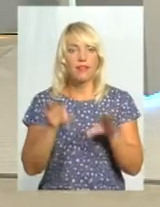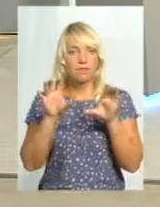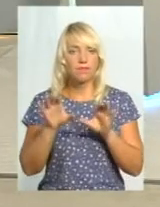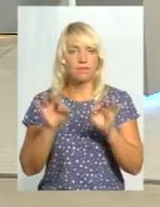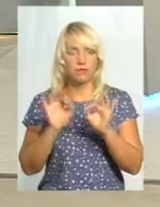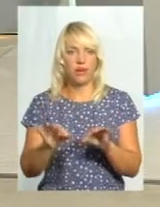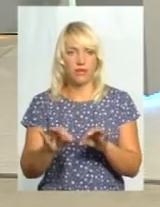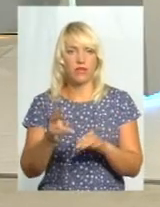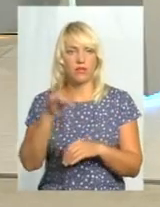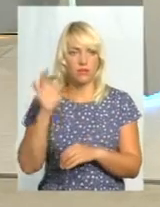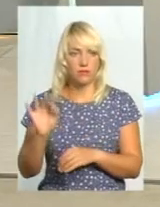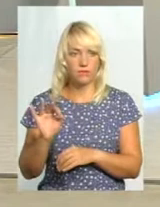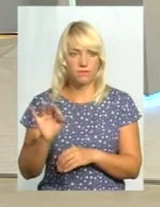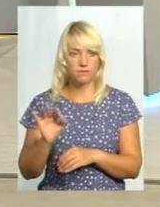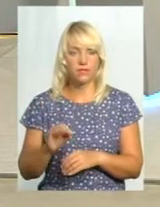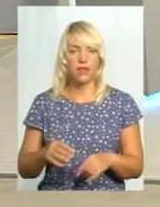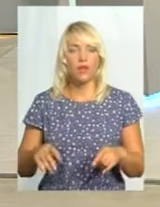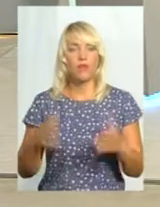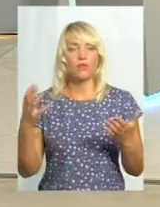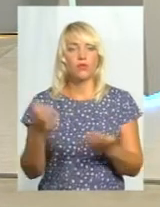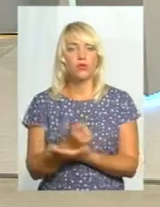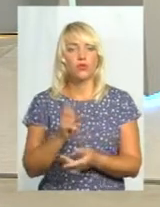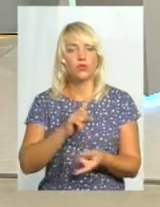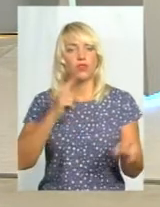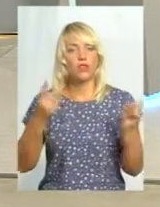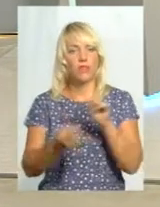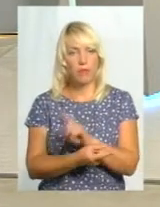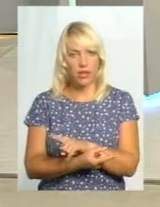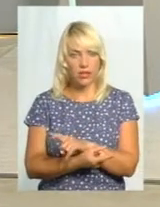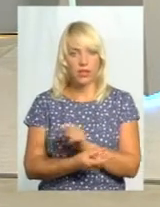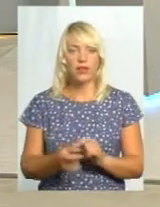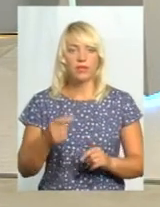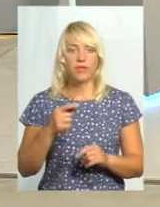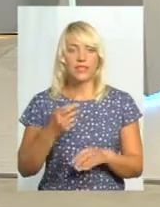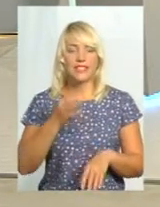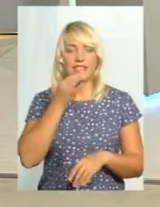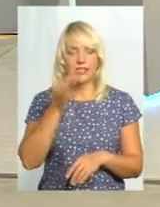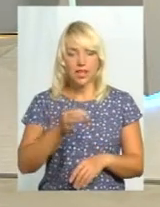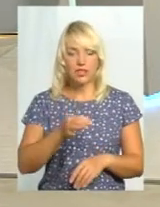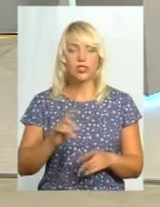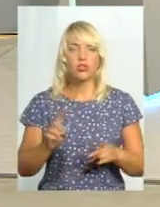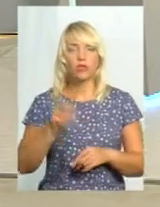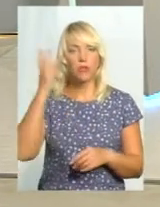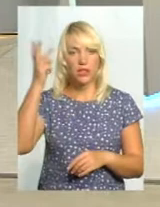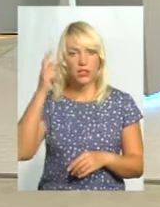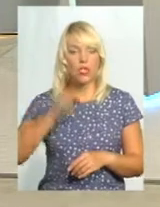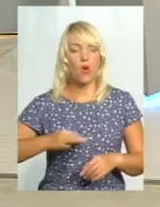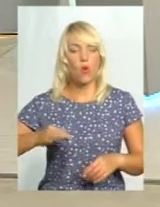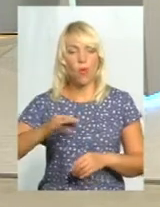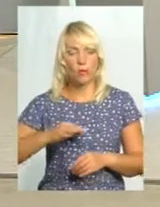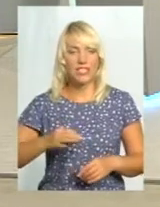бути. Але якраз виходить, що це навпаки. До речі, сказати, в Хмельницькій області всього чотири